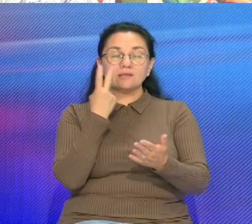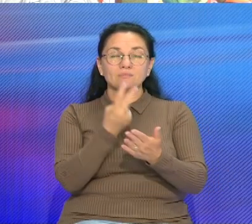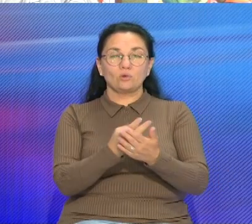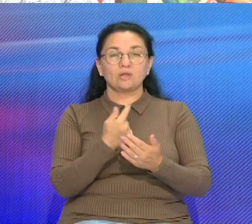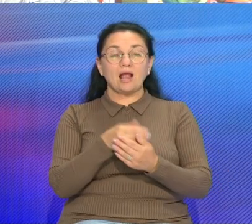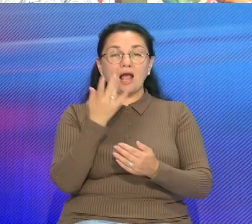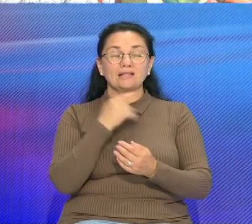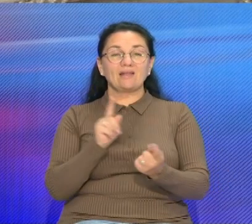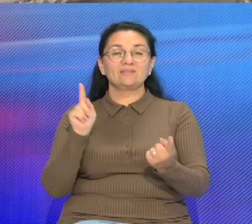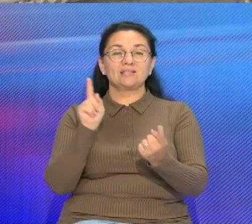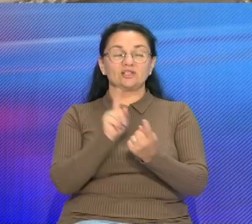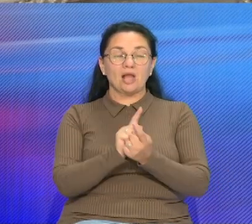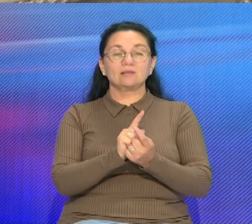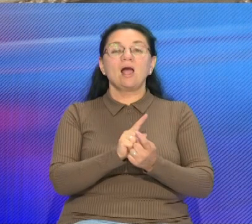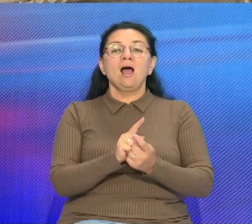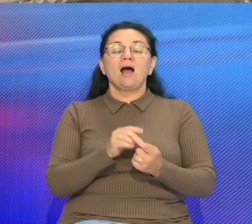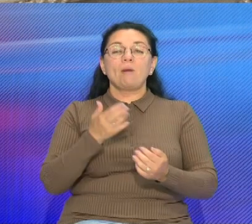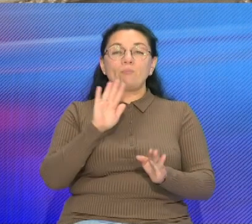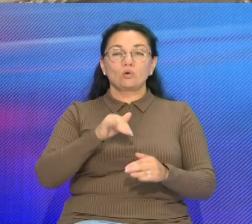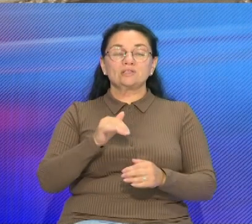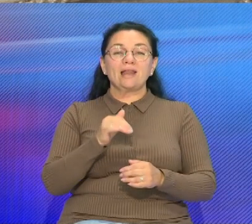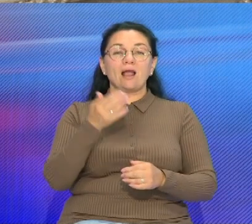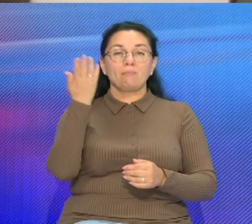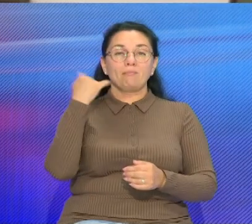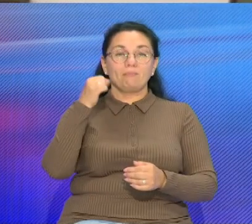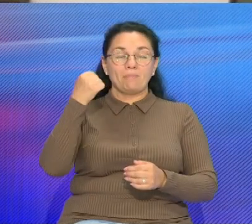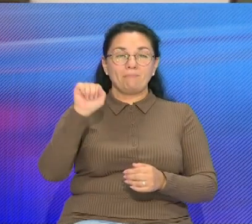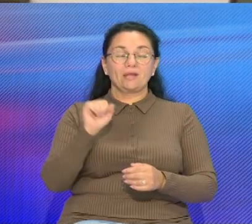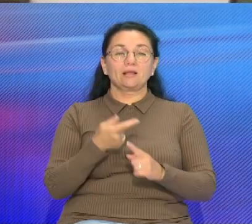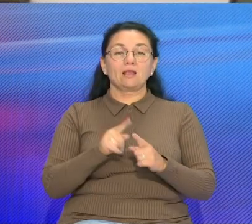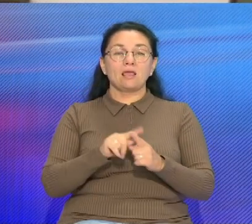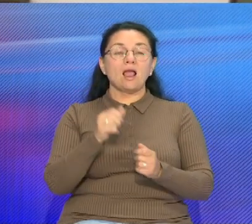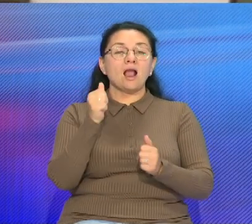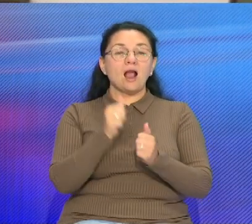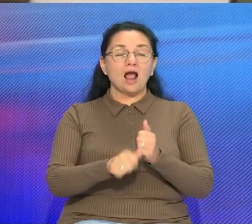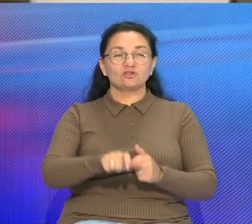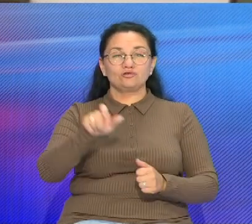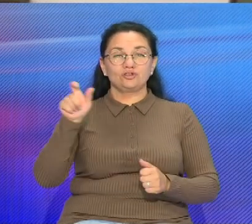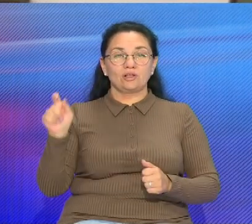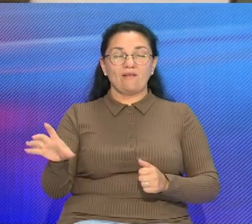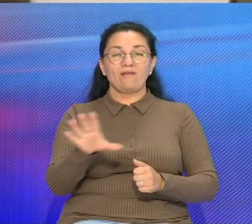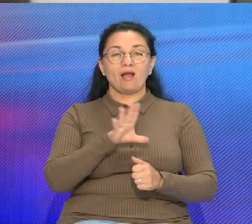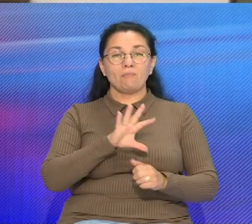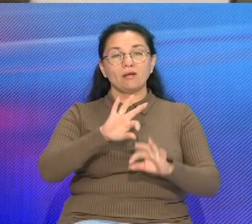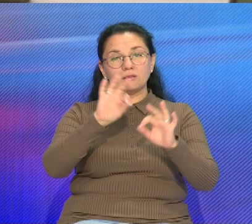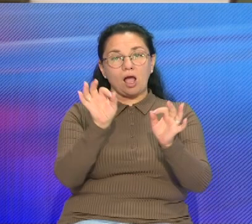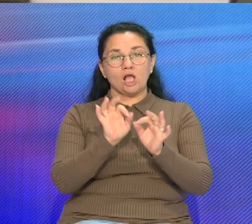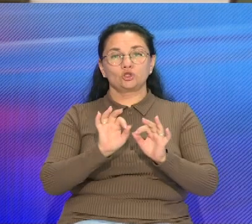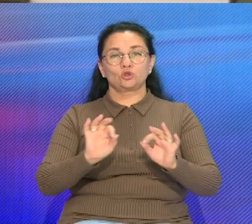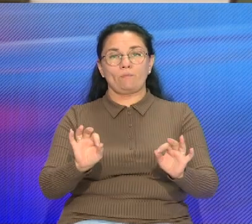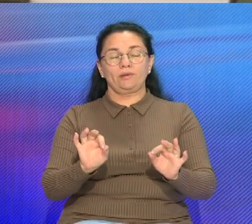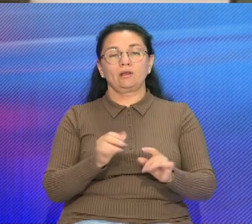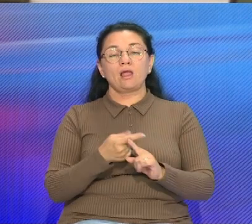солдат-перамоги з родными, або на поштовке воинам-вызвалителям Каждый автор был особенный, каждый автор